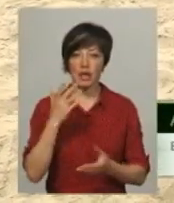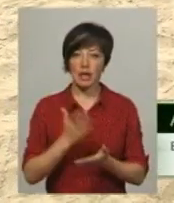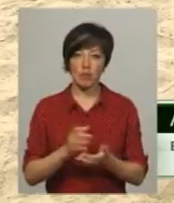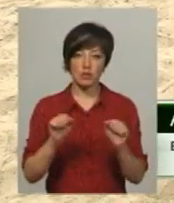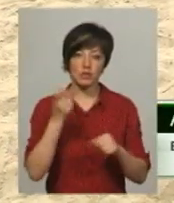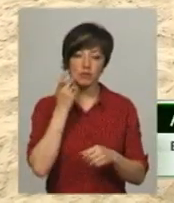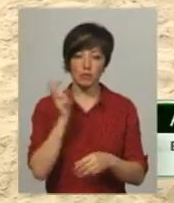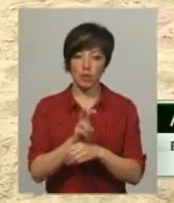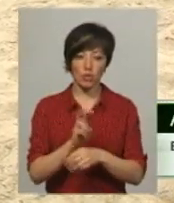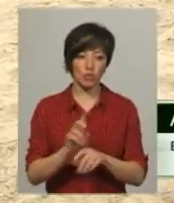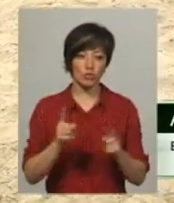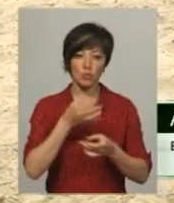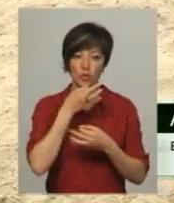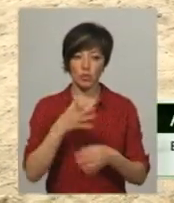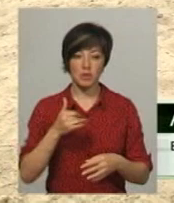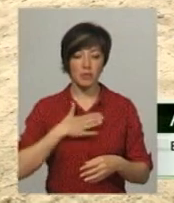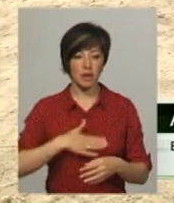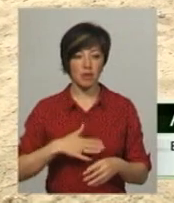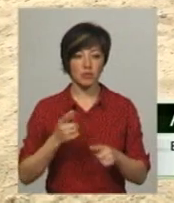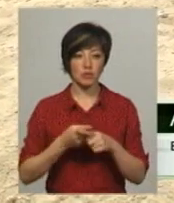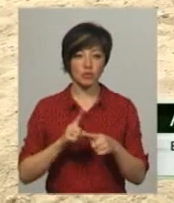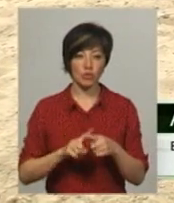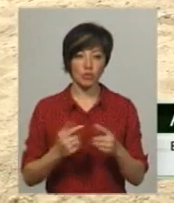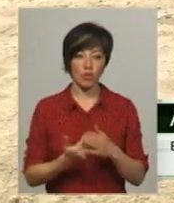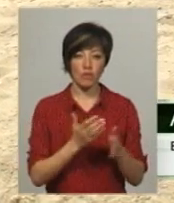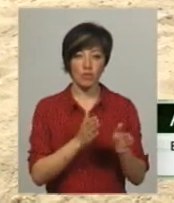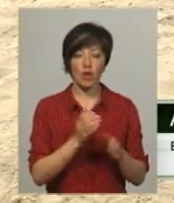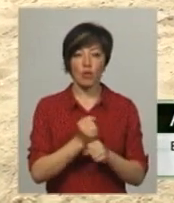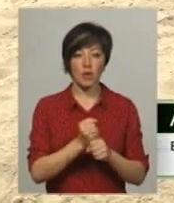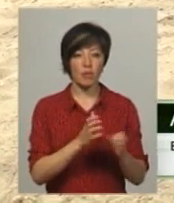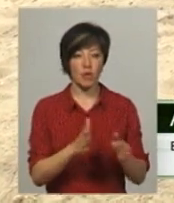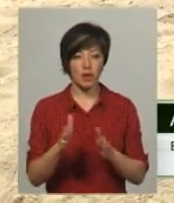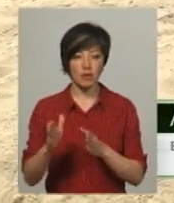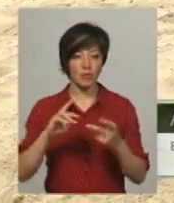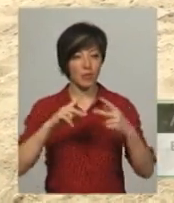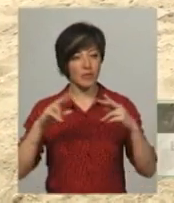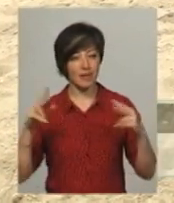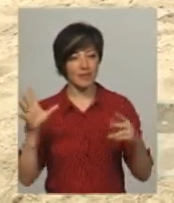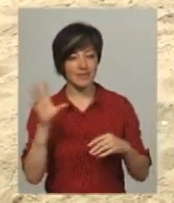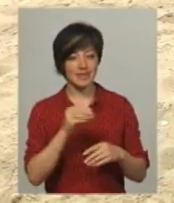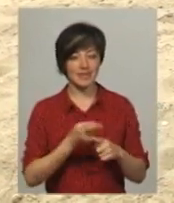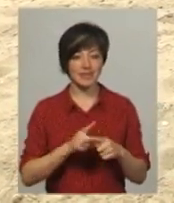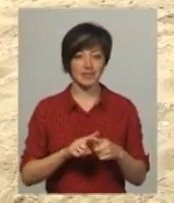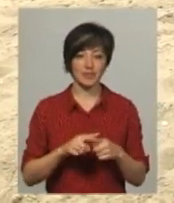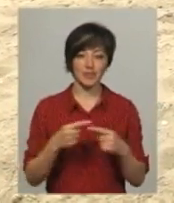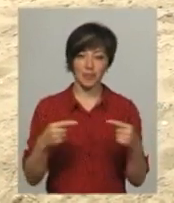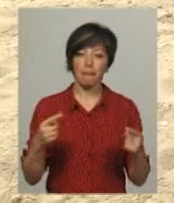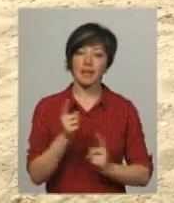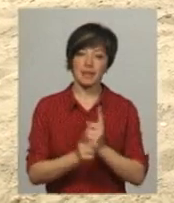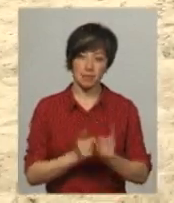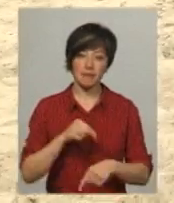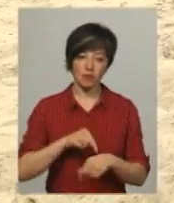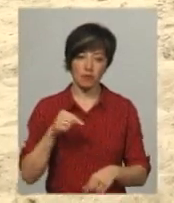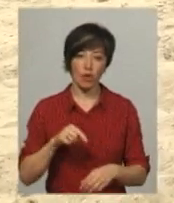завжди сюди приходжу, дуже подобається. І приємно, що тут навели порядок трошки. І поміняли всі ці штучки, тому до зміни трошки